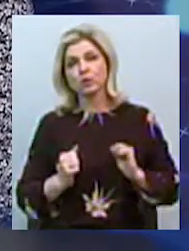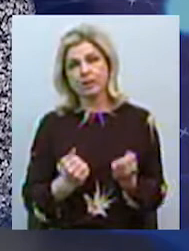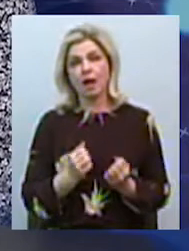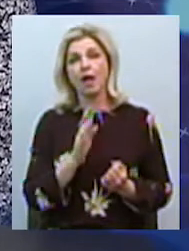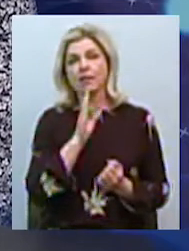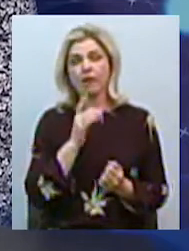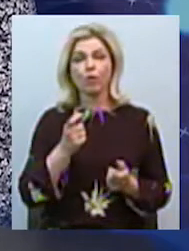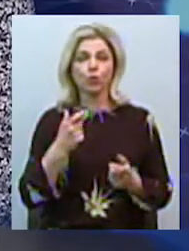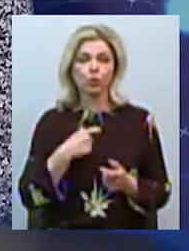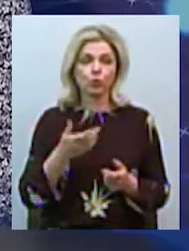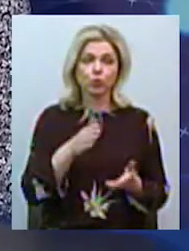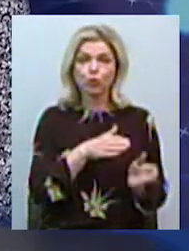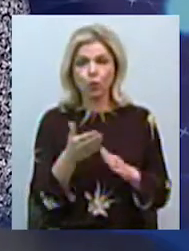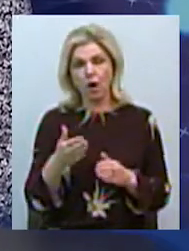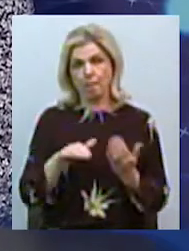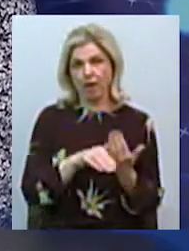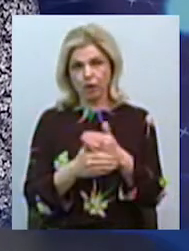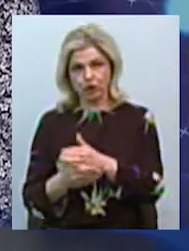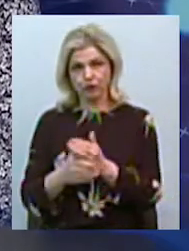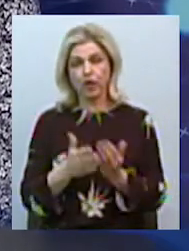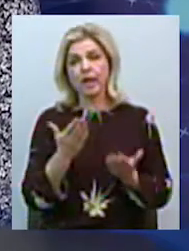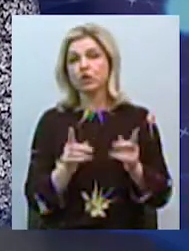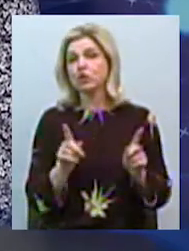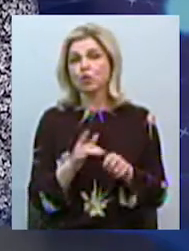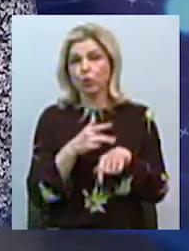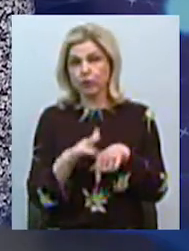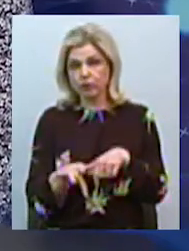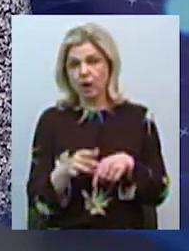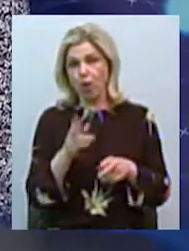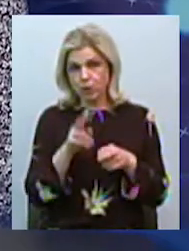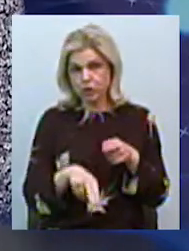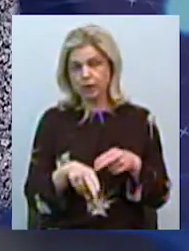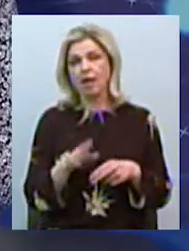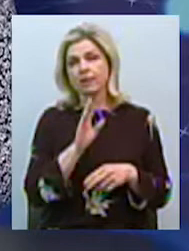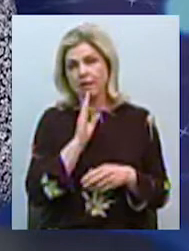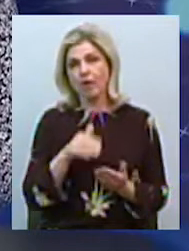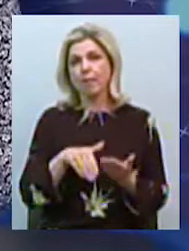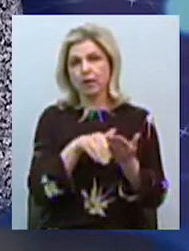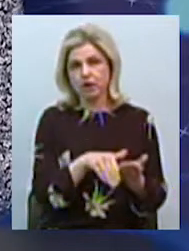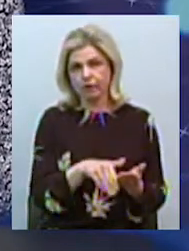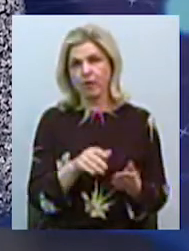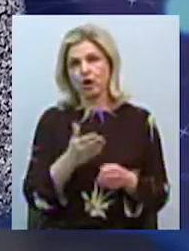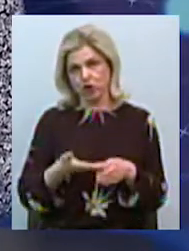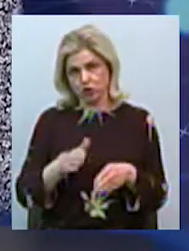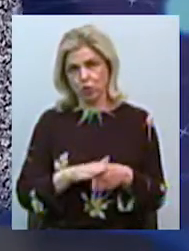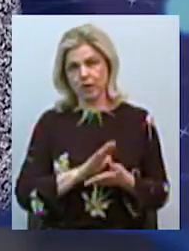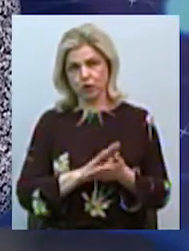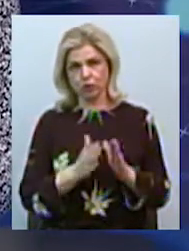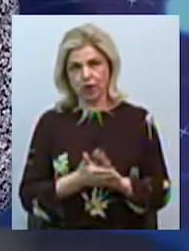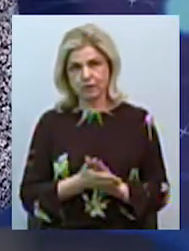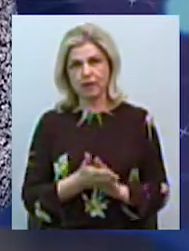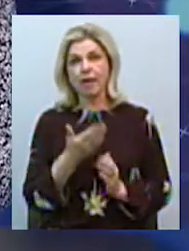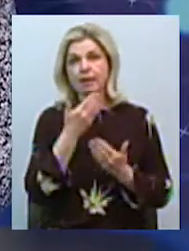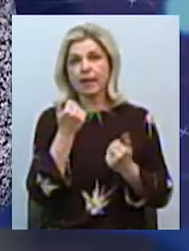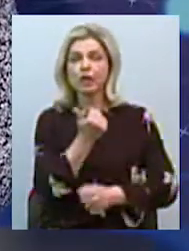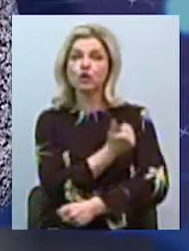підтримують. І що-то у когось закінчилось, наші дівчинки підтримують і допомагають в тяжелій ситуації. Ніх